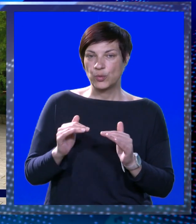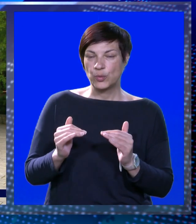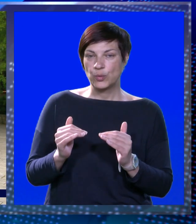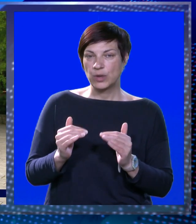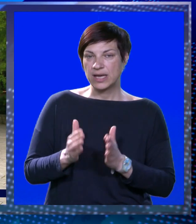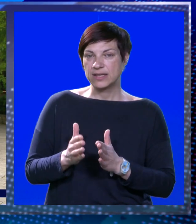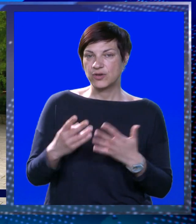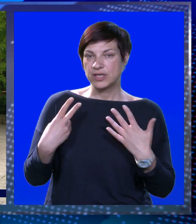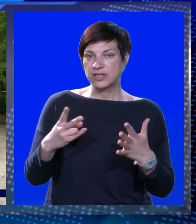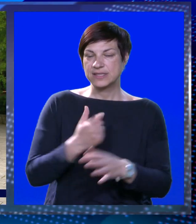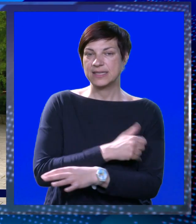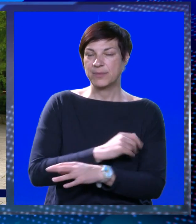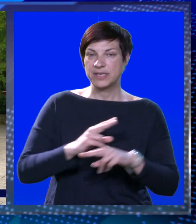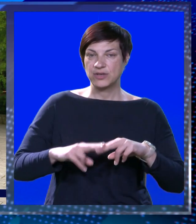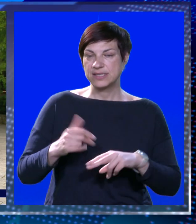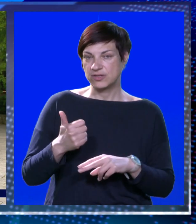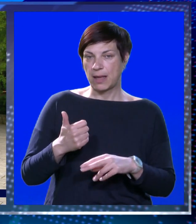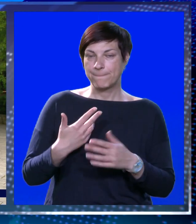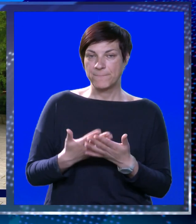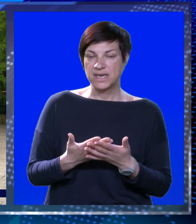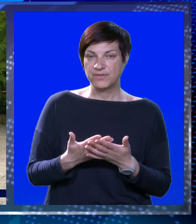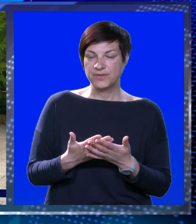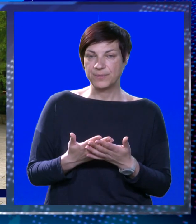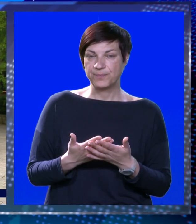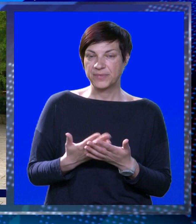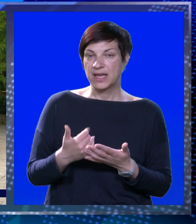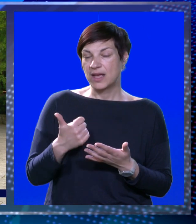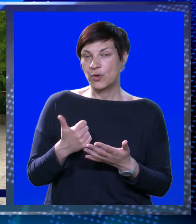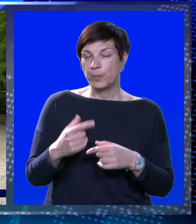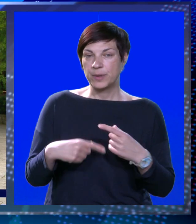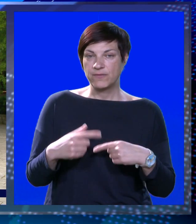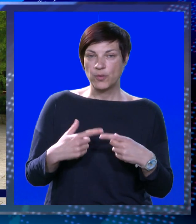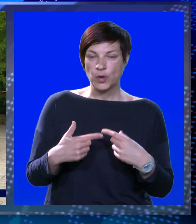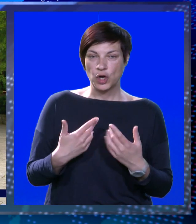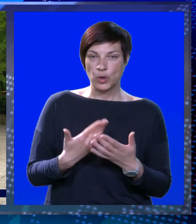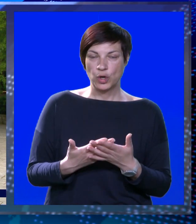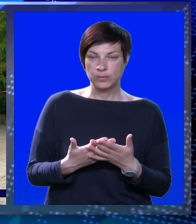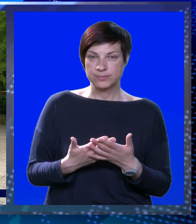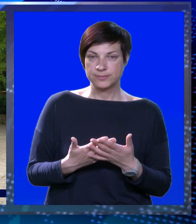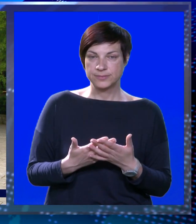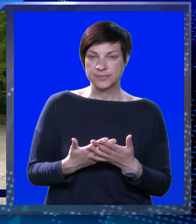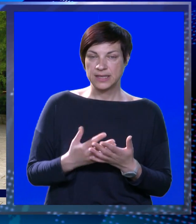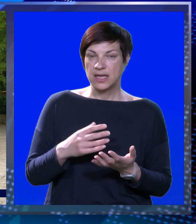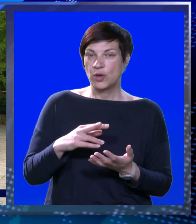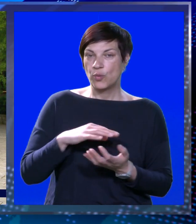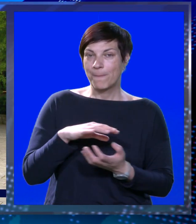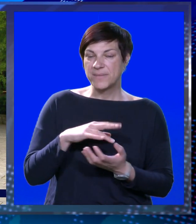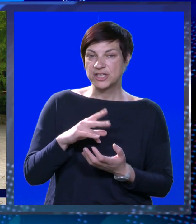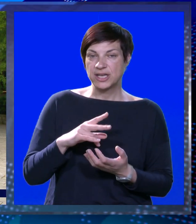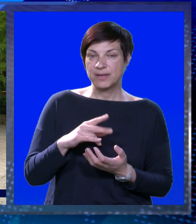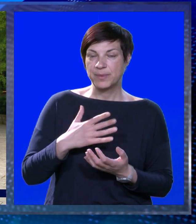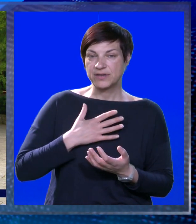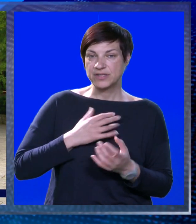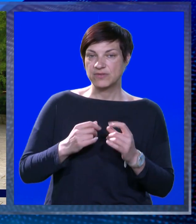u kategoriji do 17 godina ostao sam prvi kao i u prvom ekolu i u miksanim